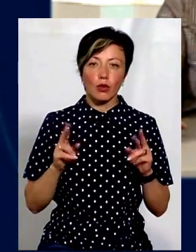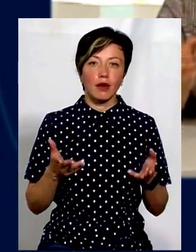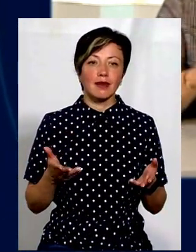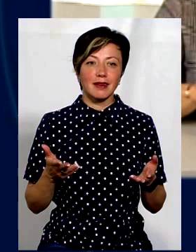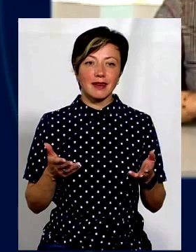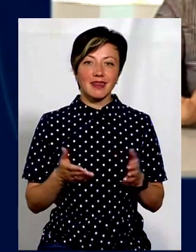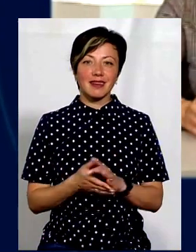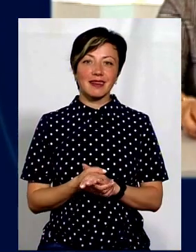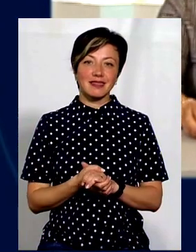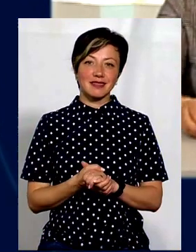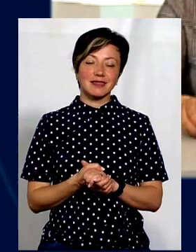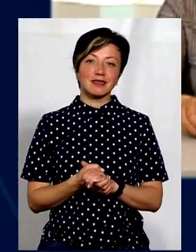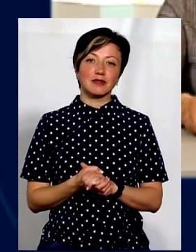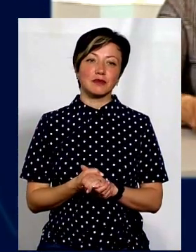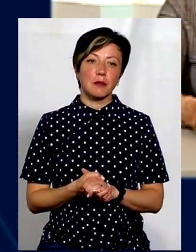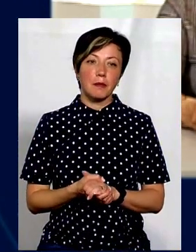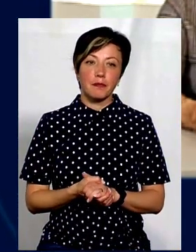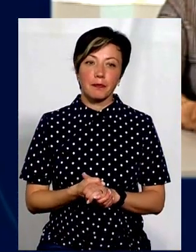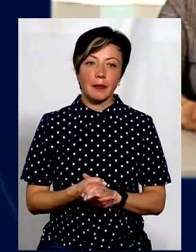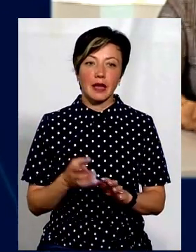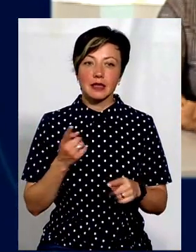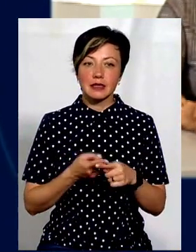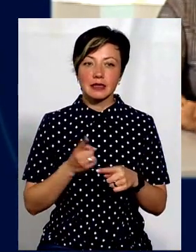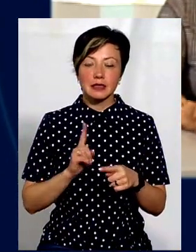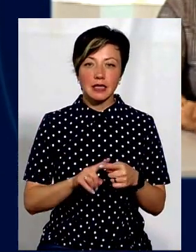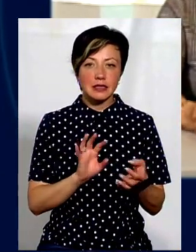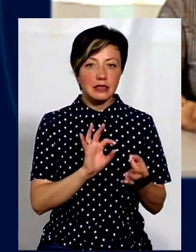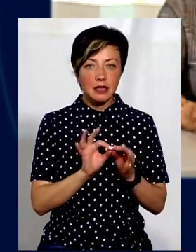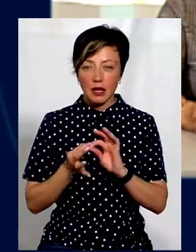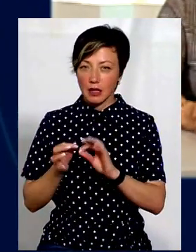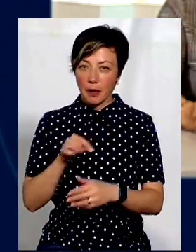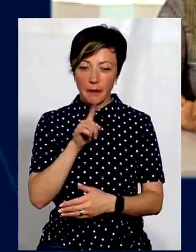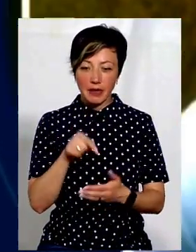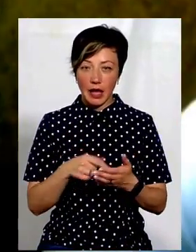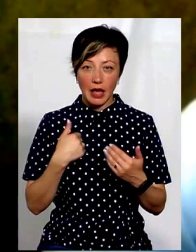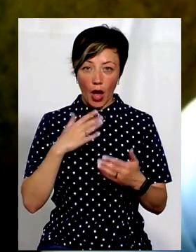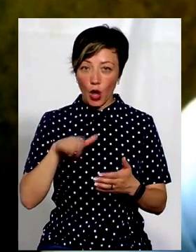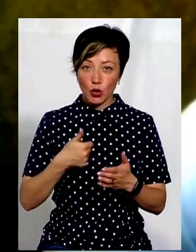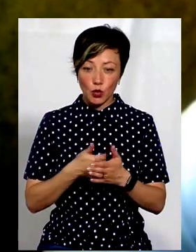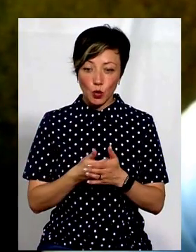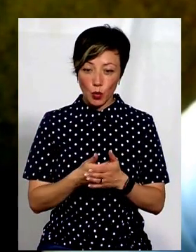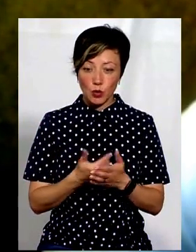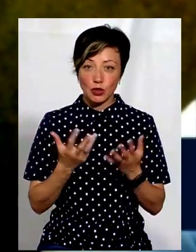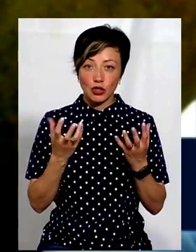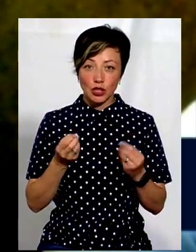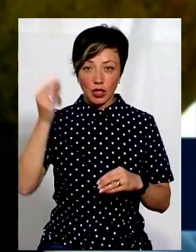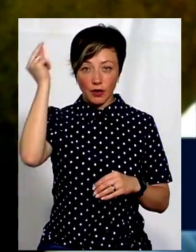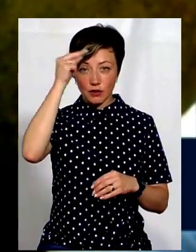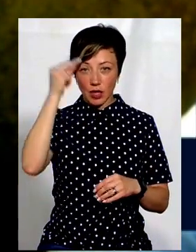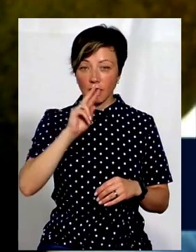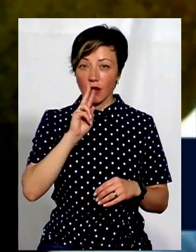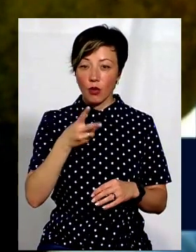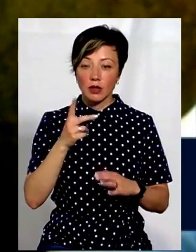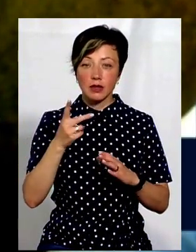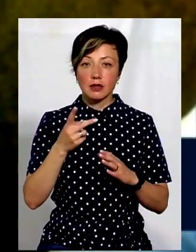оглядати за равликами. Знаєте, це дуже складне питання, тому що я до сих пір ще навчаюся, другий рік я цим займаюся